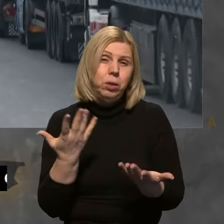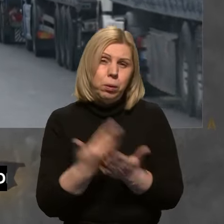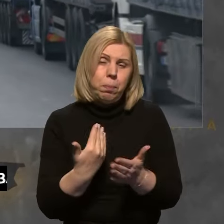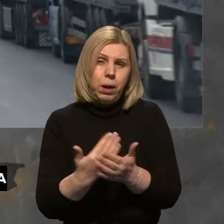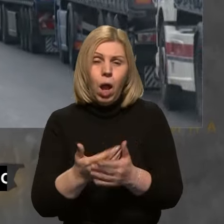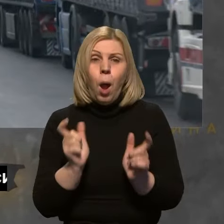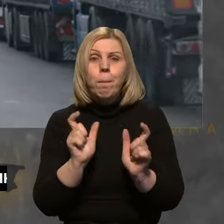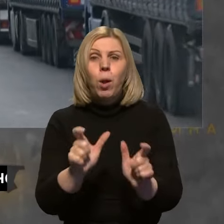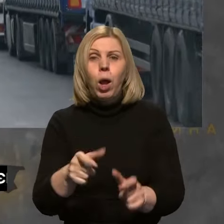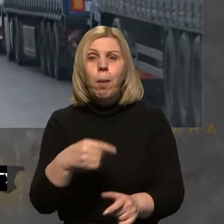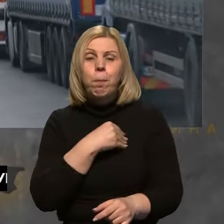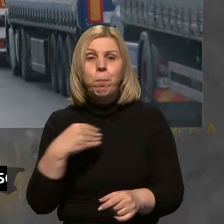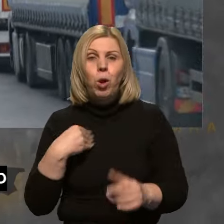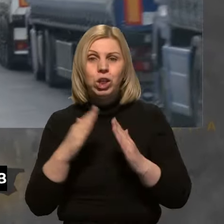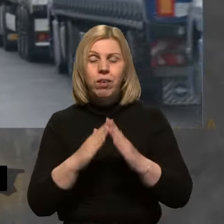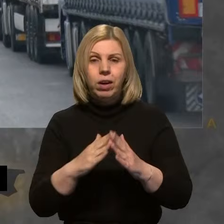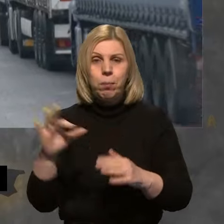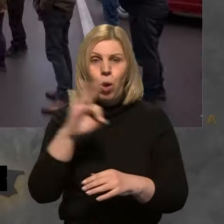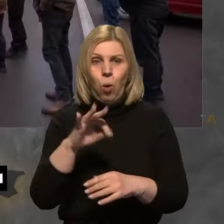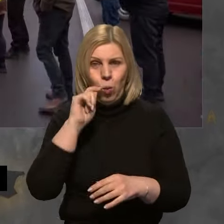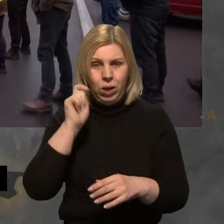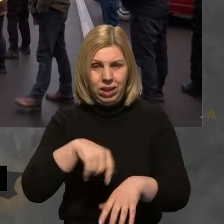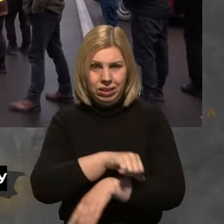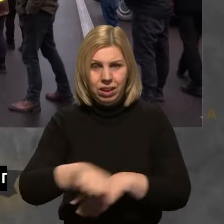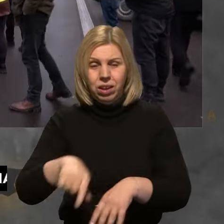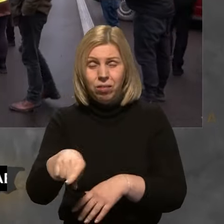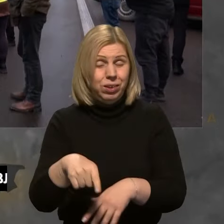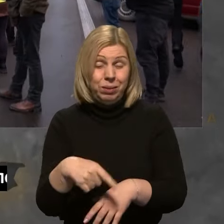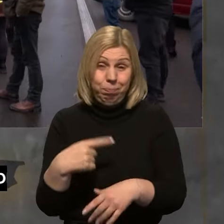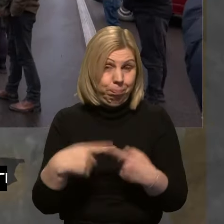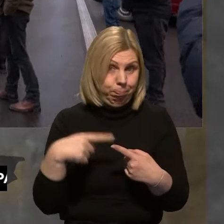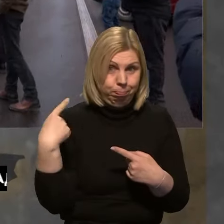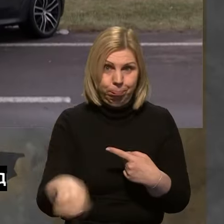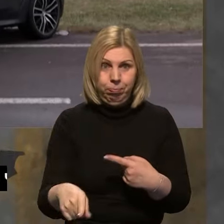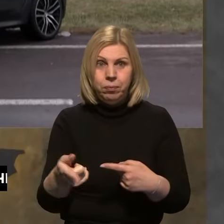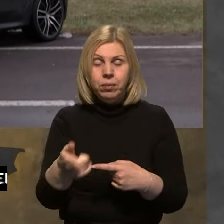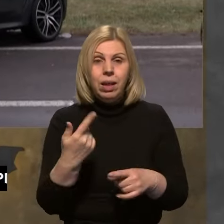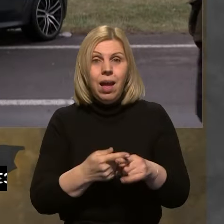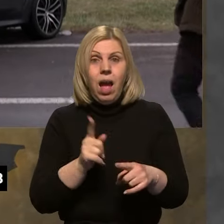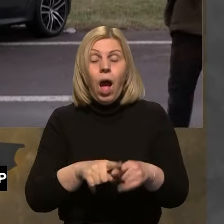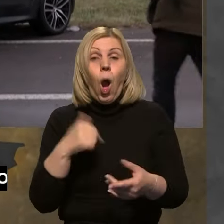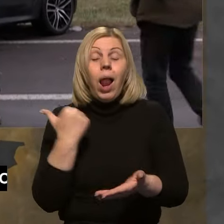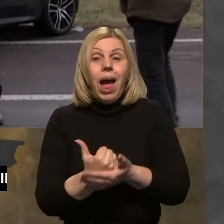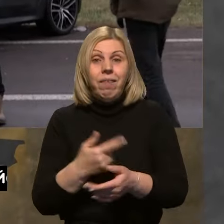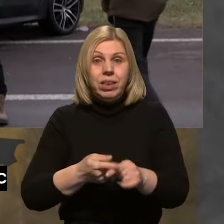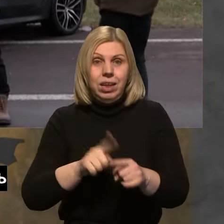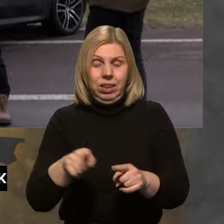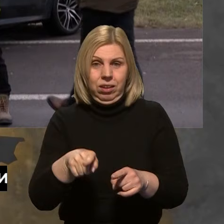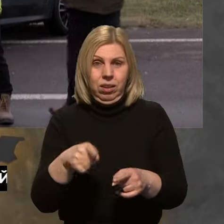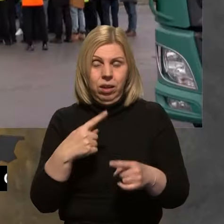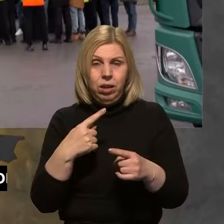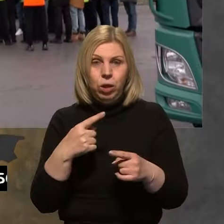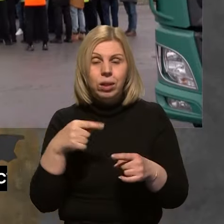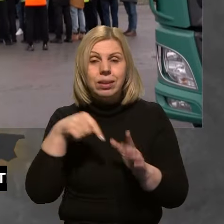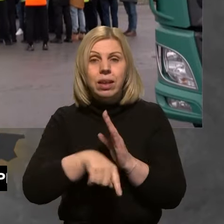блокада польськими фермерами у українських кордонів, вона недоречна, тому що головний меседж, вона донести до них, що це